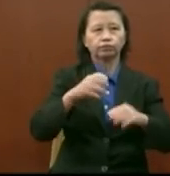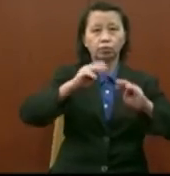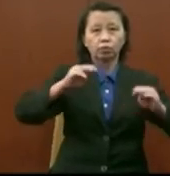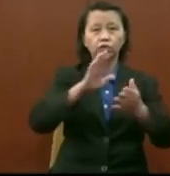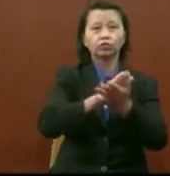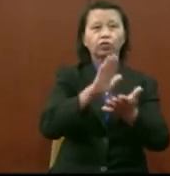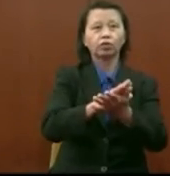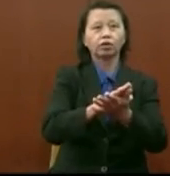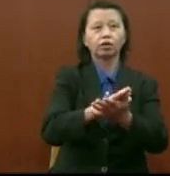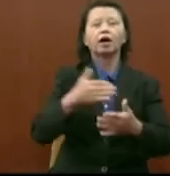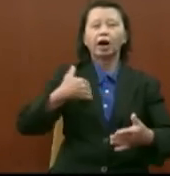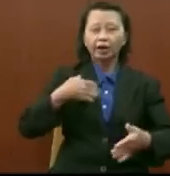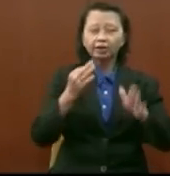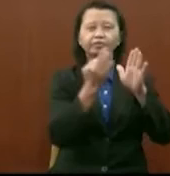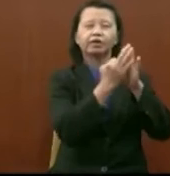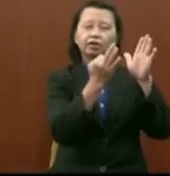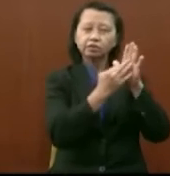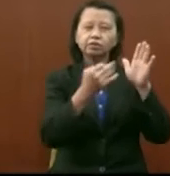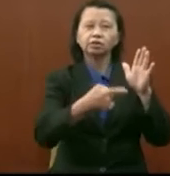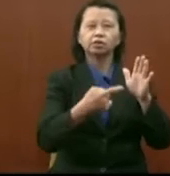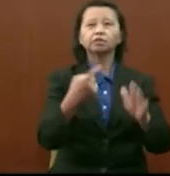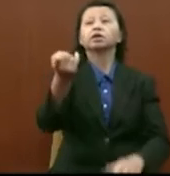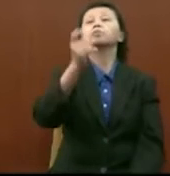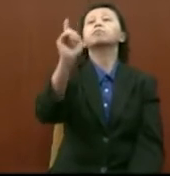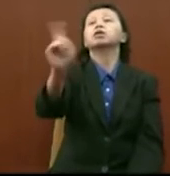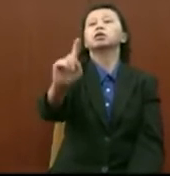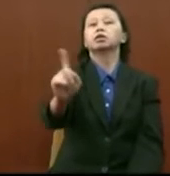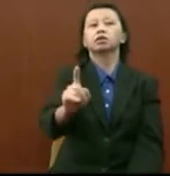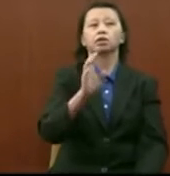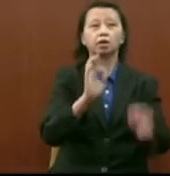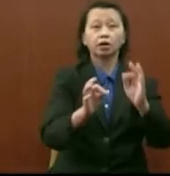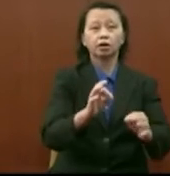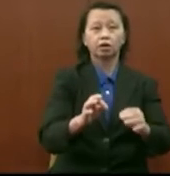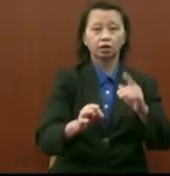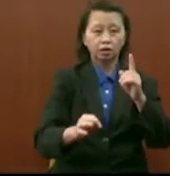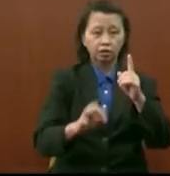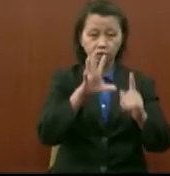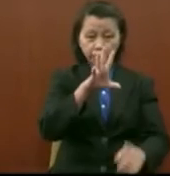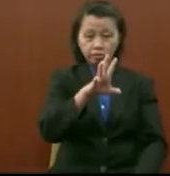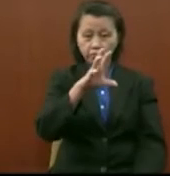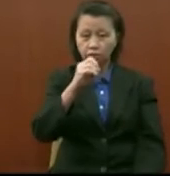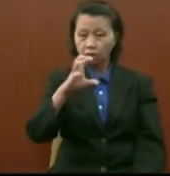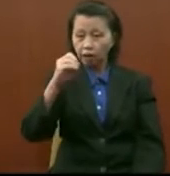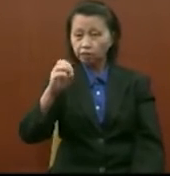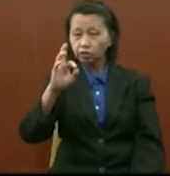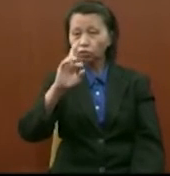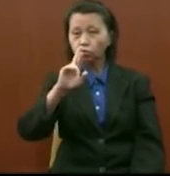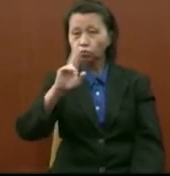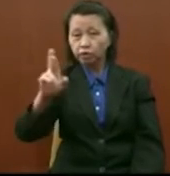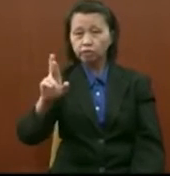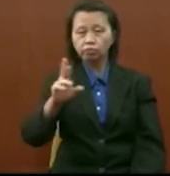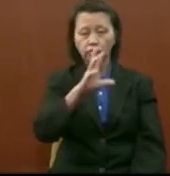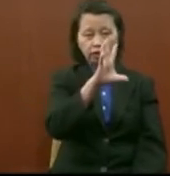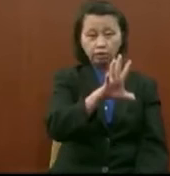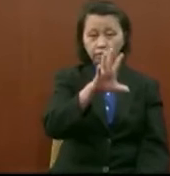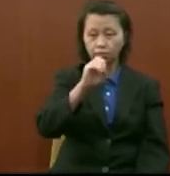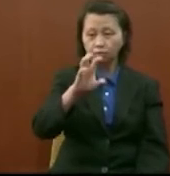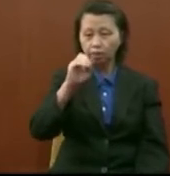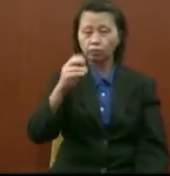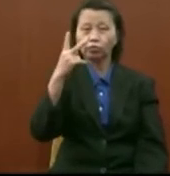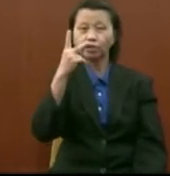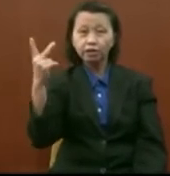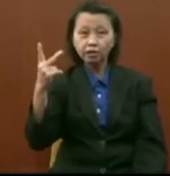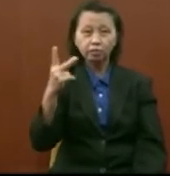yang ada patah lah kalau kalau 500 ribu student ataupun budak yang berumur 18